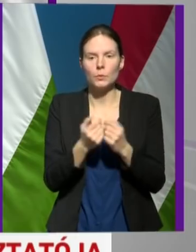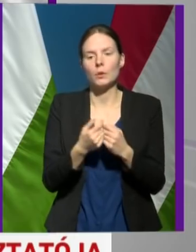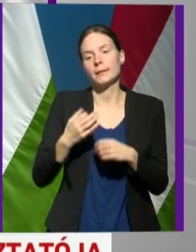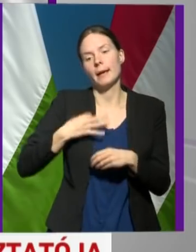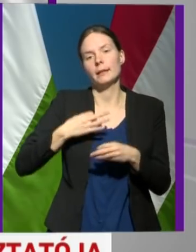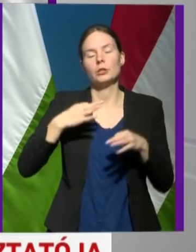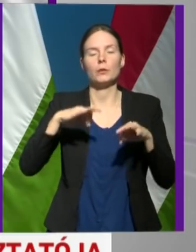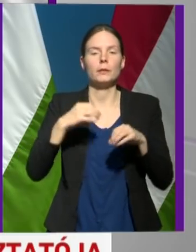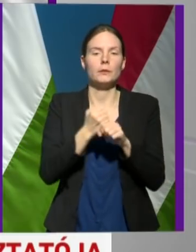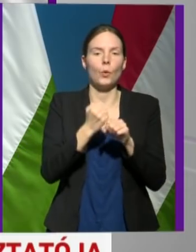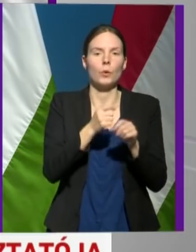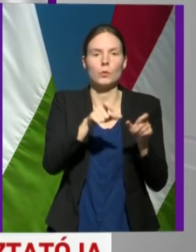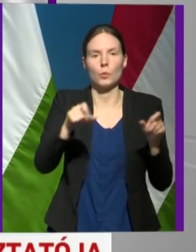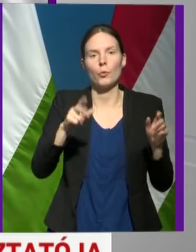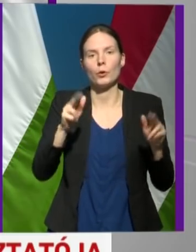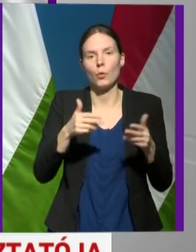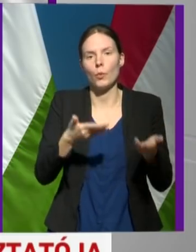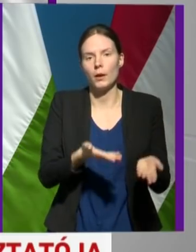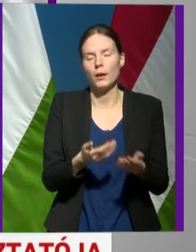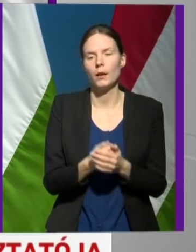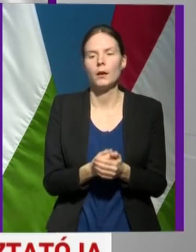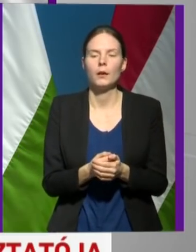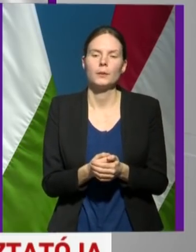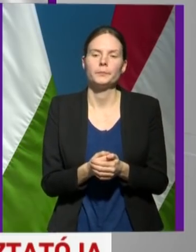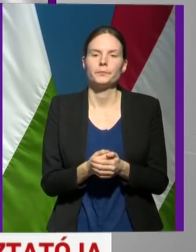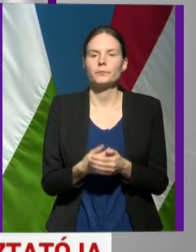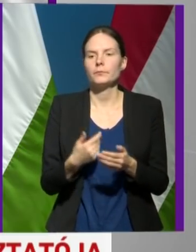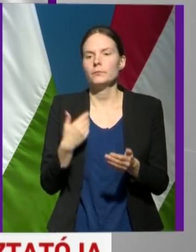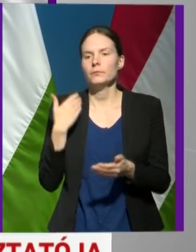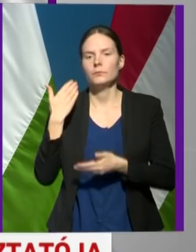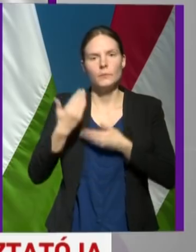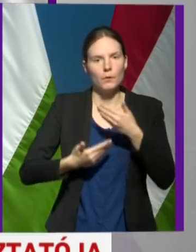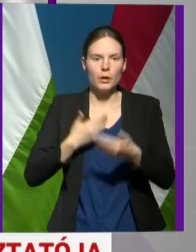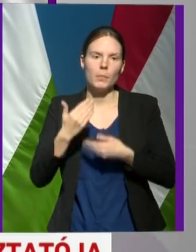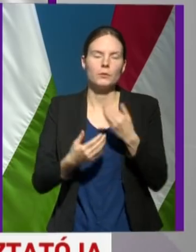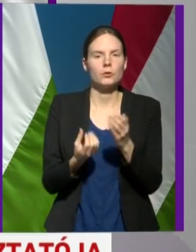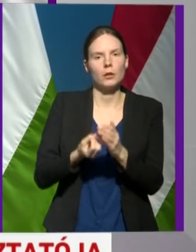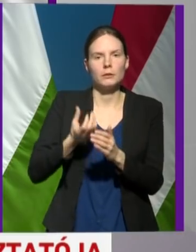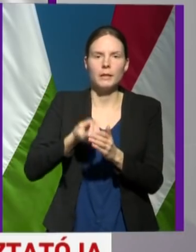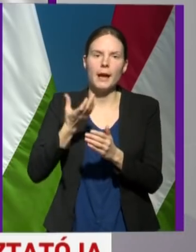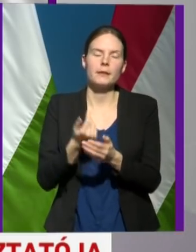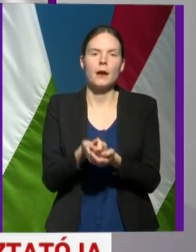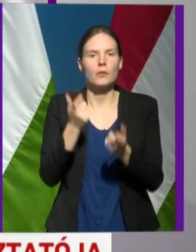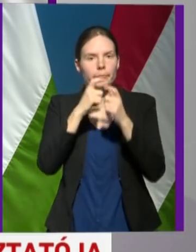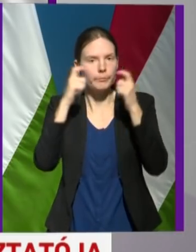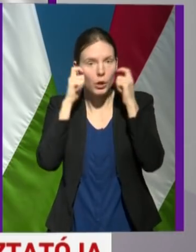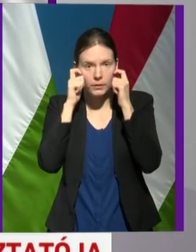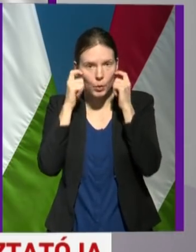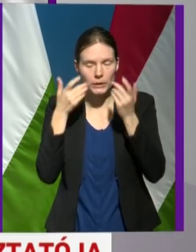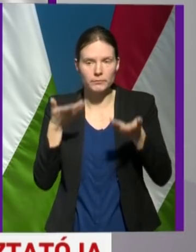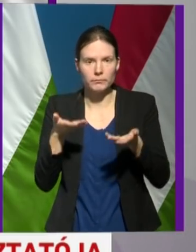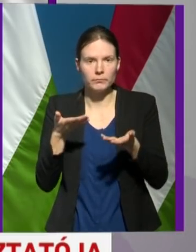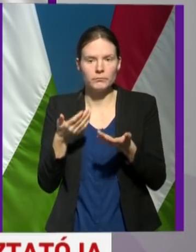dolgozókról. A BV folyamatosan gyártja a maszkokat. Én nem ezzel